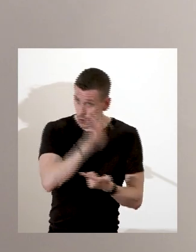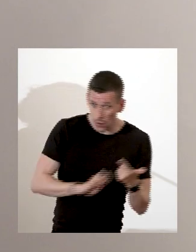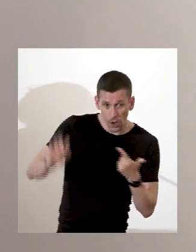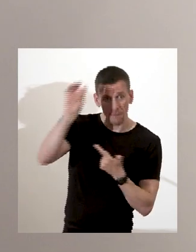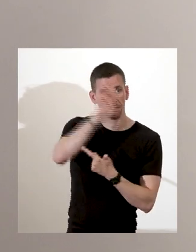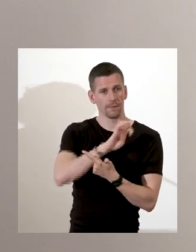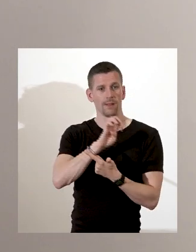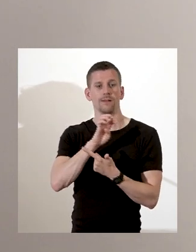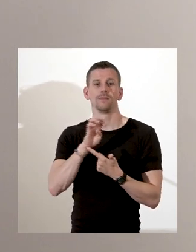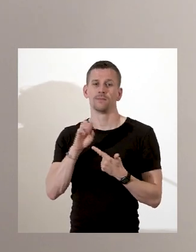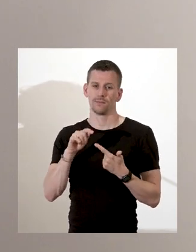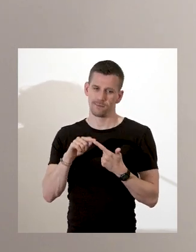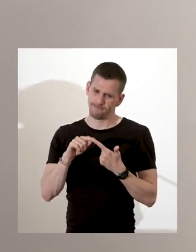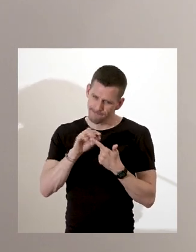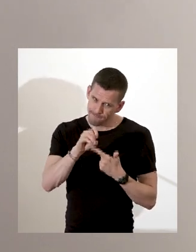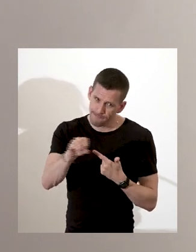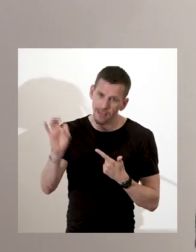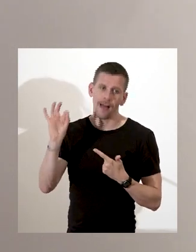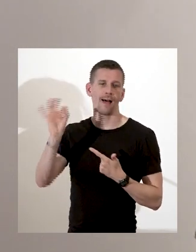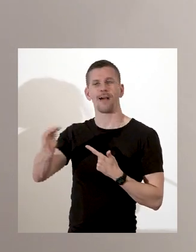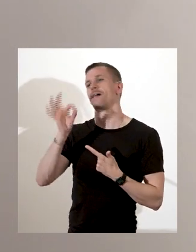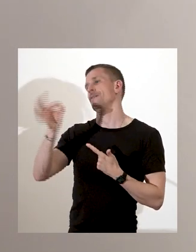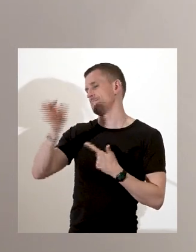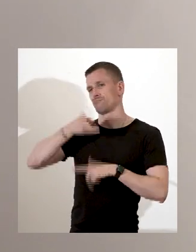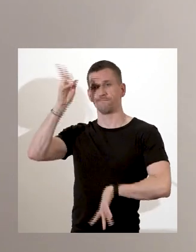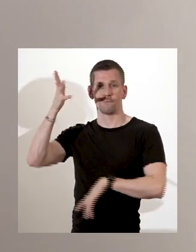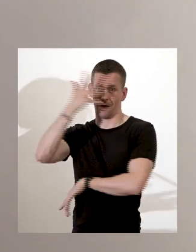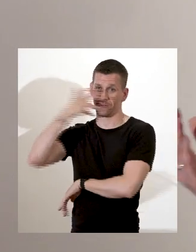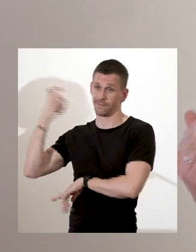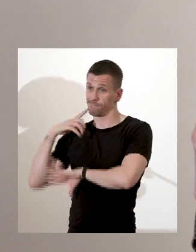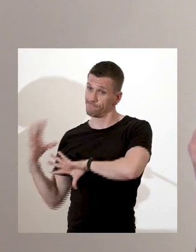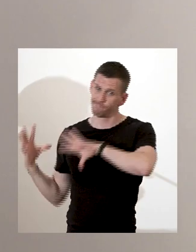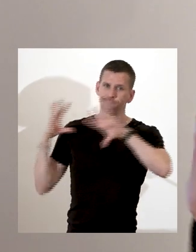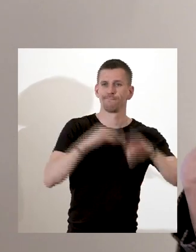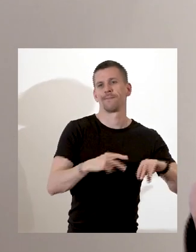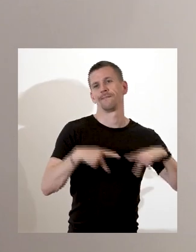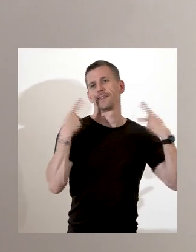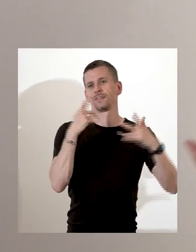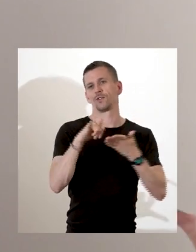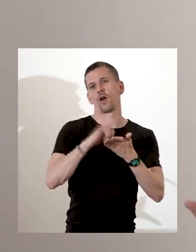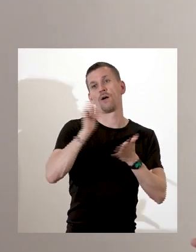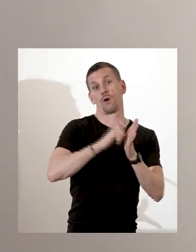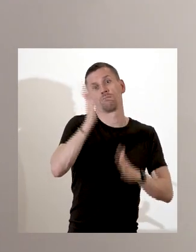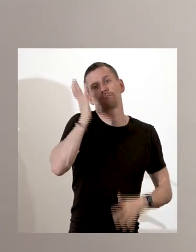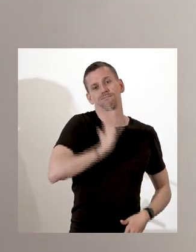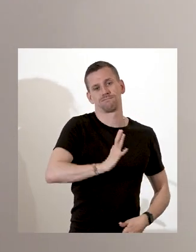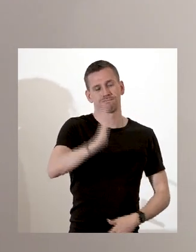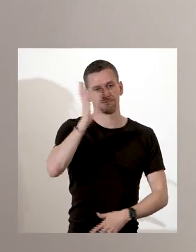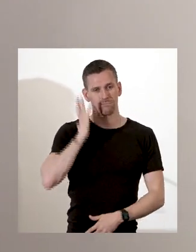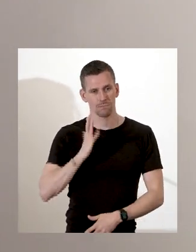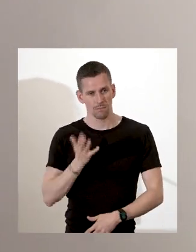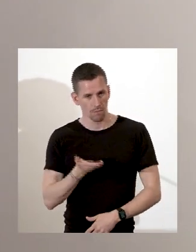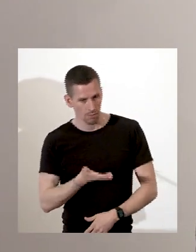vivant à New York. On le voit notamment, la plupart des ossements sont retrouvés orientés en direction de l'Ouest, ce qui est plutôt une pratique